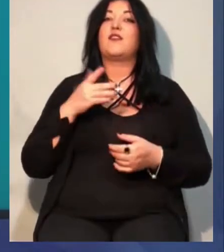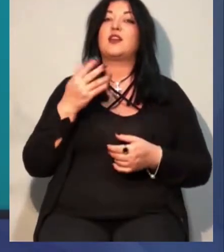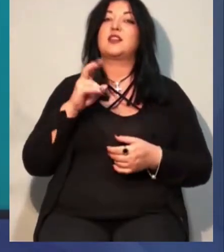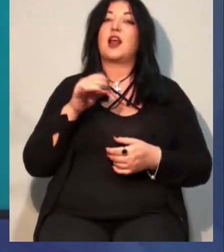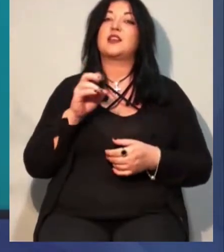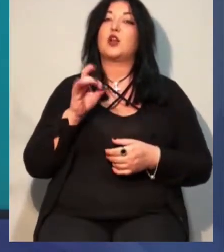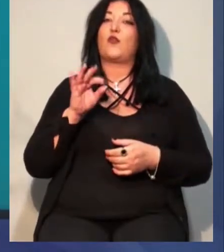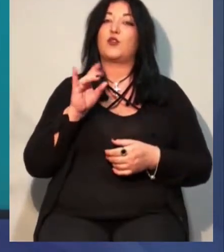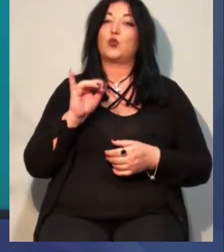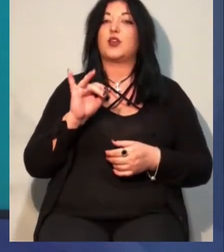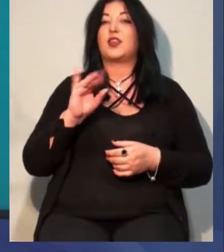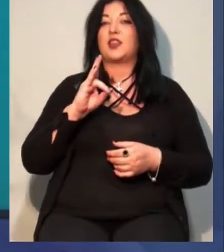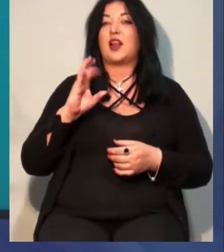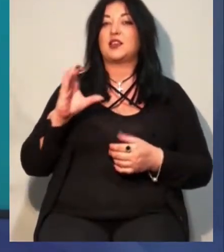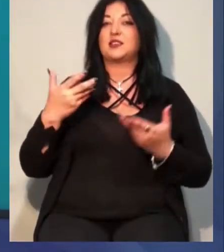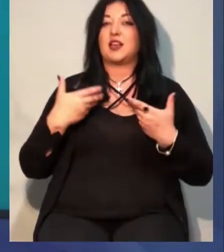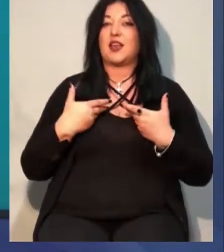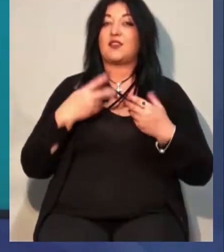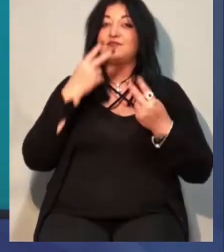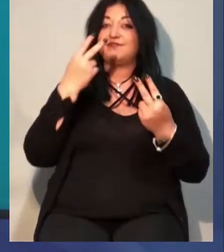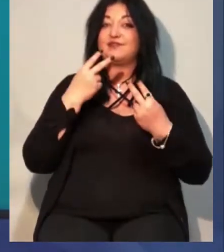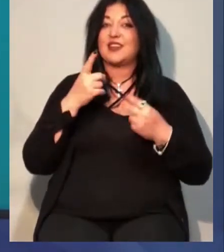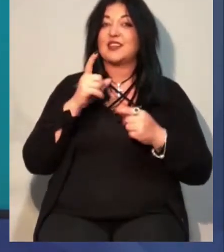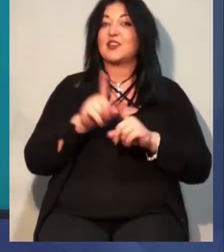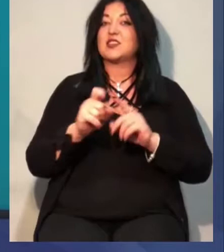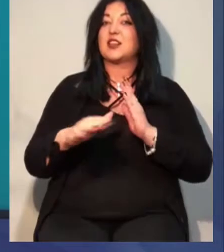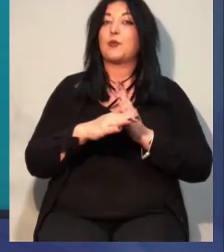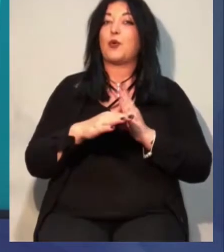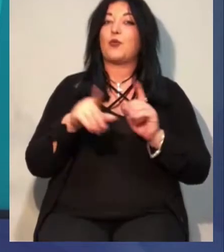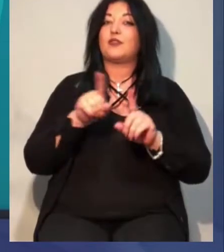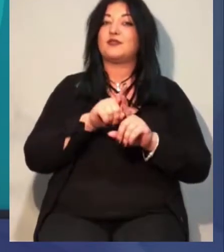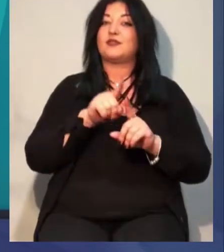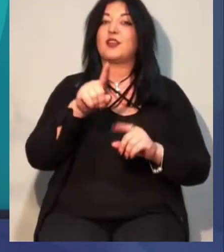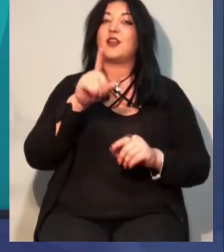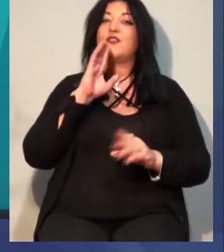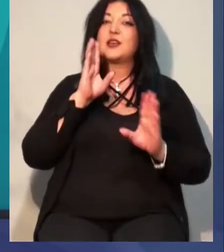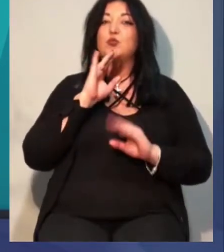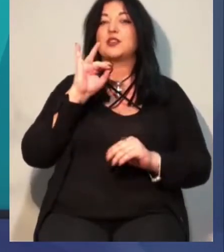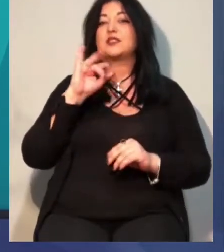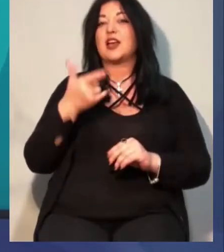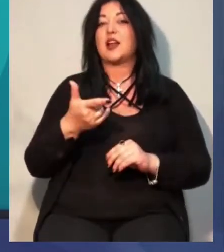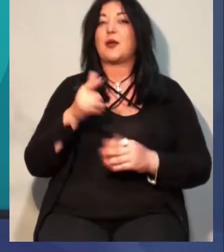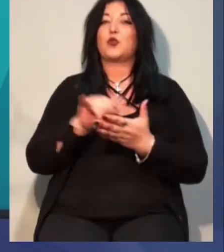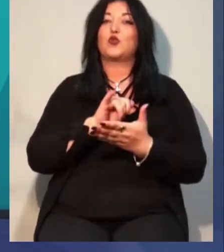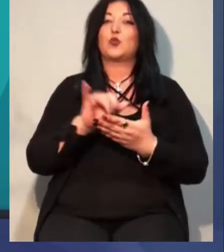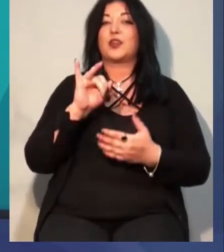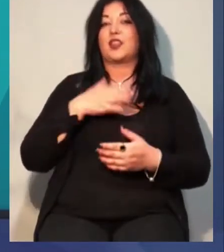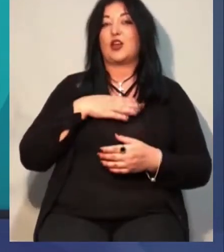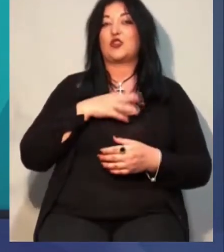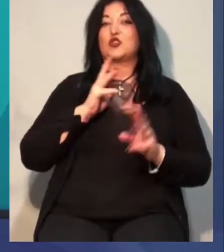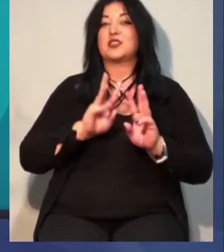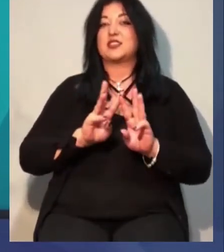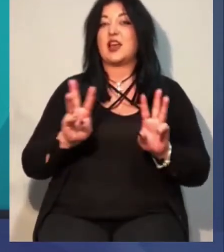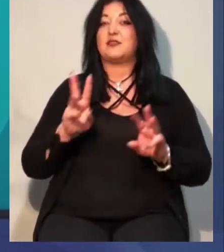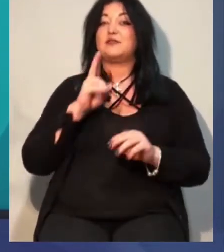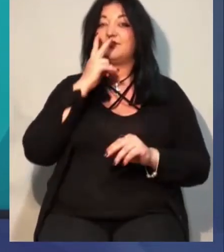Сергєєва. Стежте за нами також за допомогою наших сторінок на Фейсбуці, в Інстаграмі, на Ютюб та на нашому сайті. Посилання на них ви